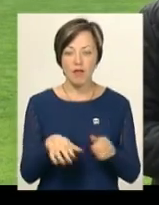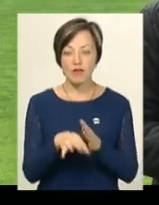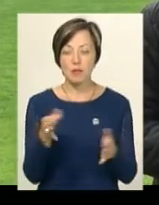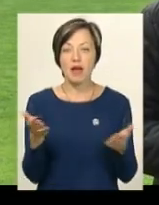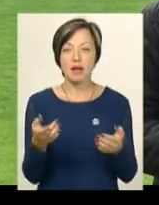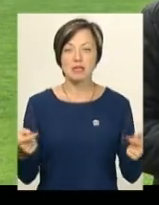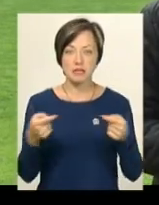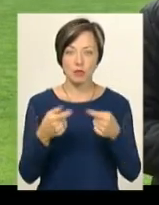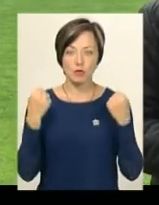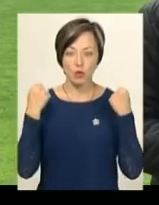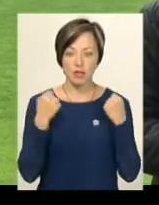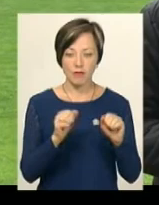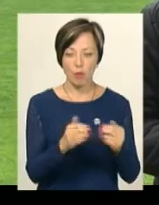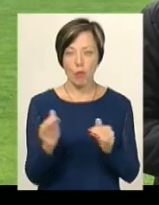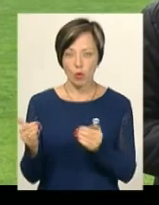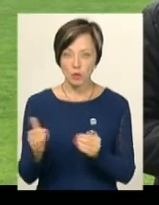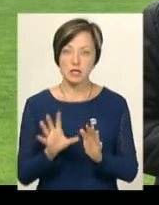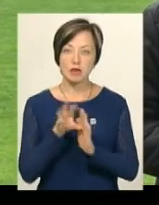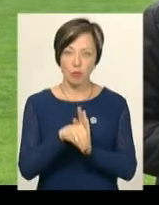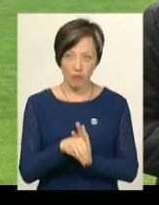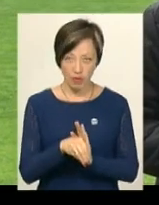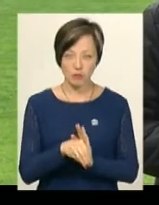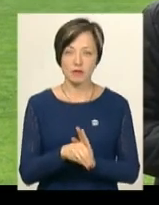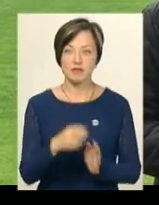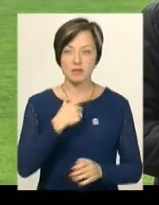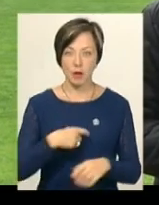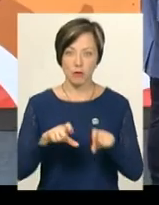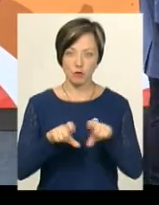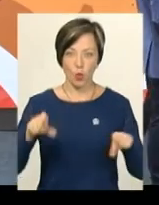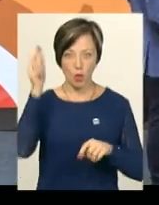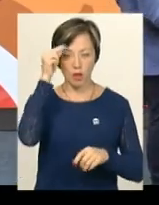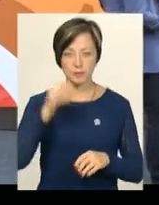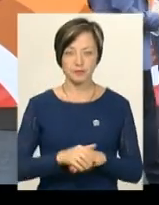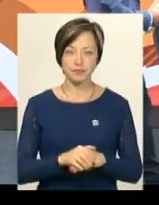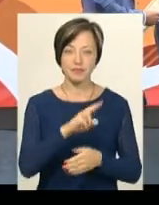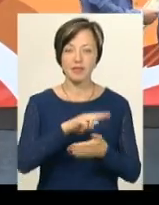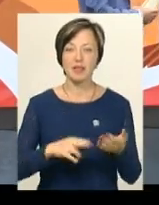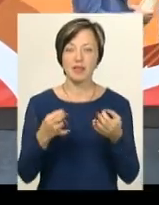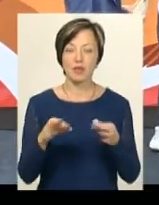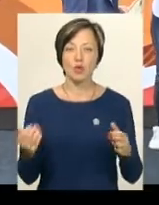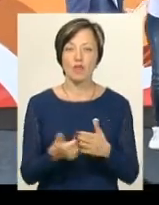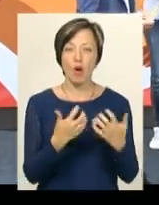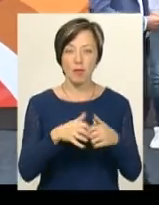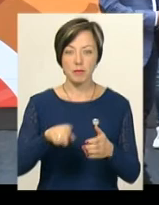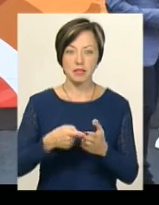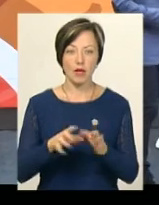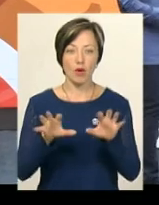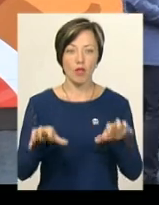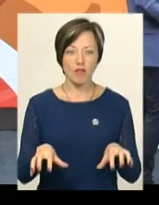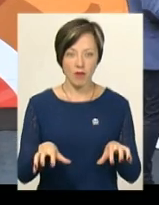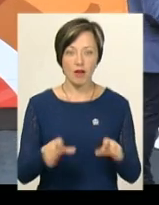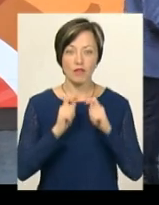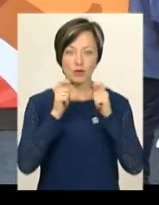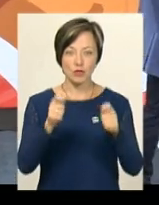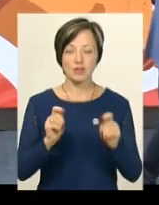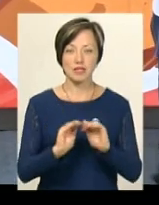саме спортивні модулі вони запроваджуватимуть у себе в школах. Сертифікати на нове обладнання міський голова Олександр Семчишин